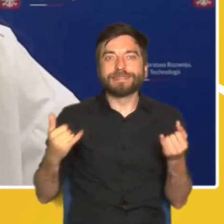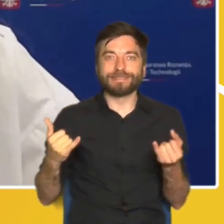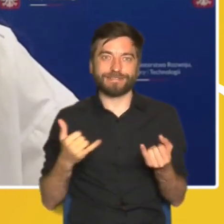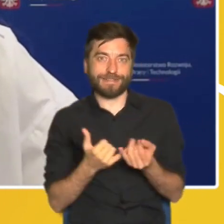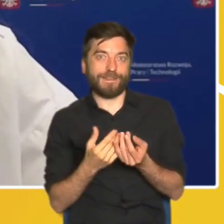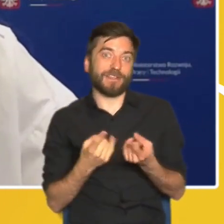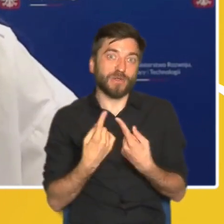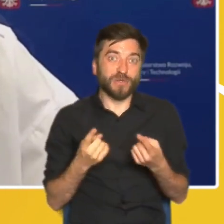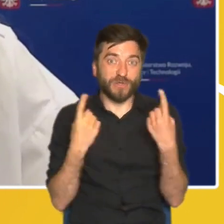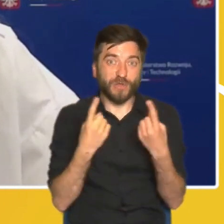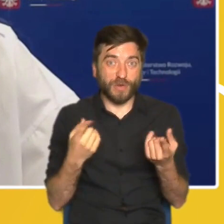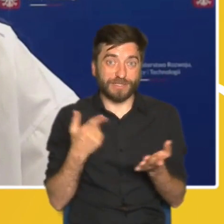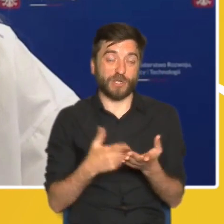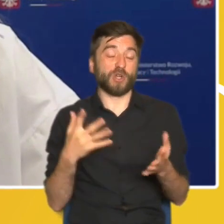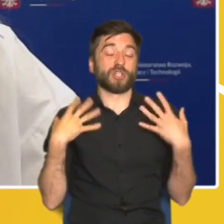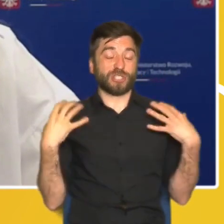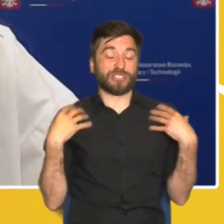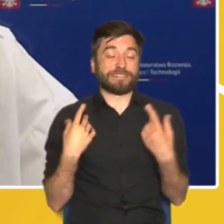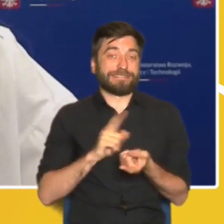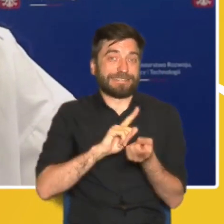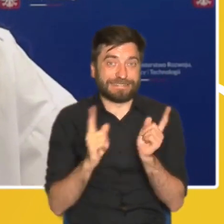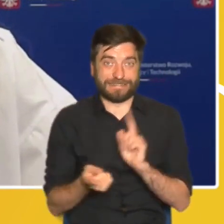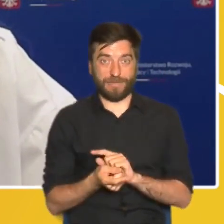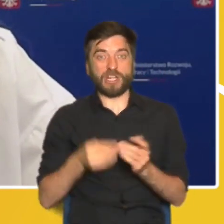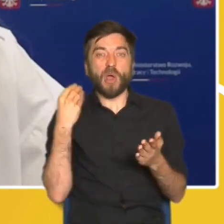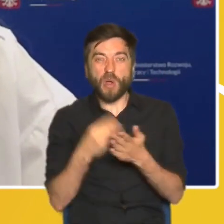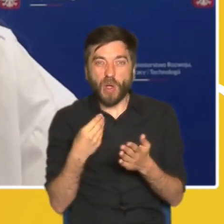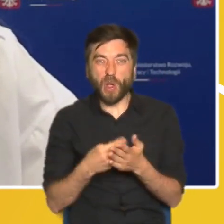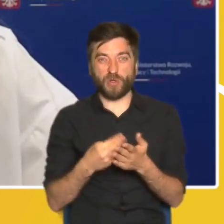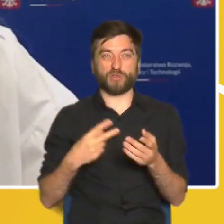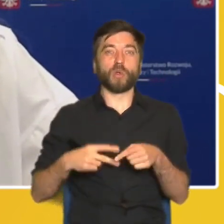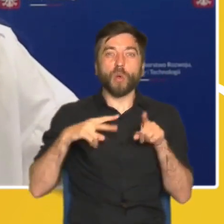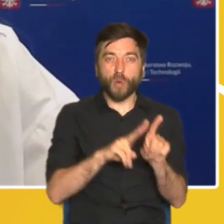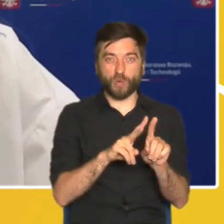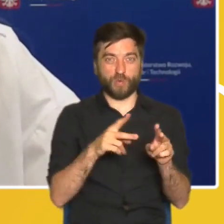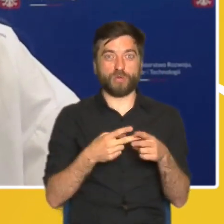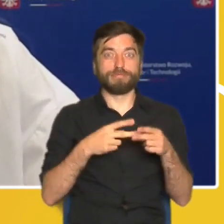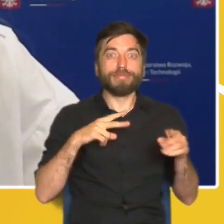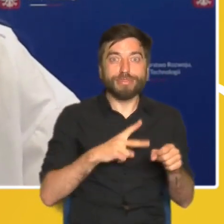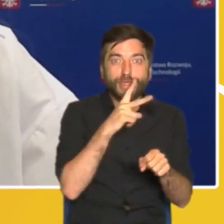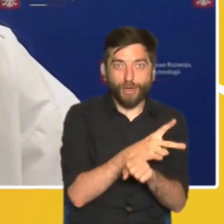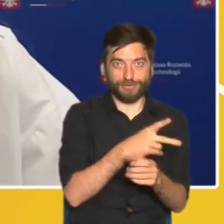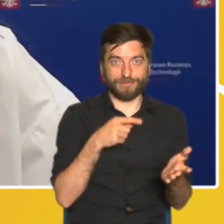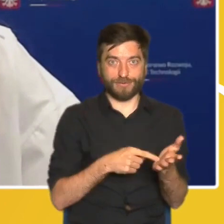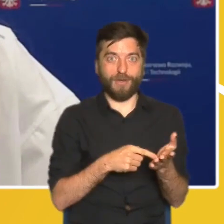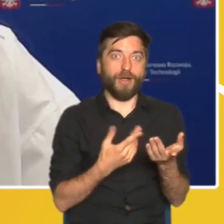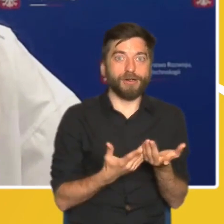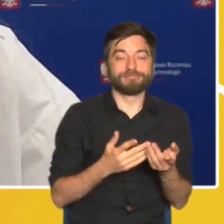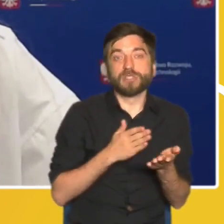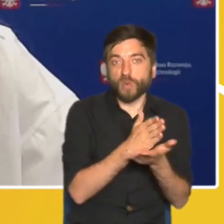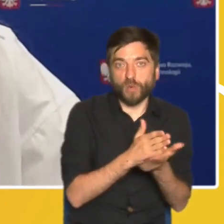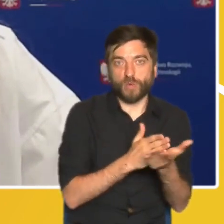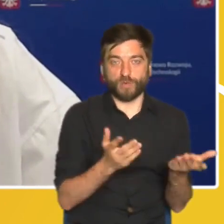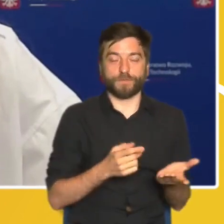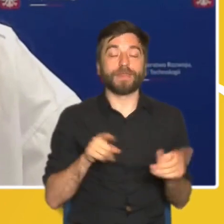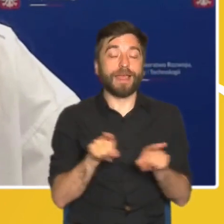wpływających na jakość życia, koszty i dostępność usług publicznych. Ale także może to wpłynąć też na system